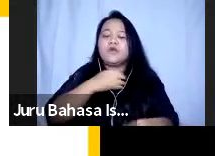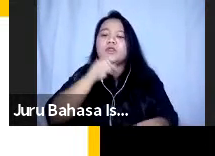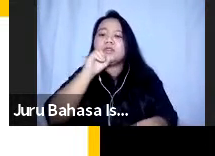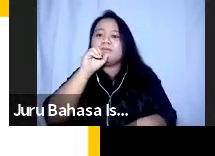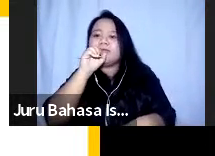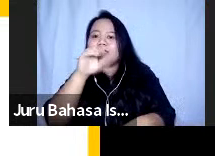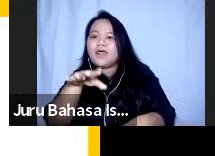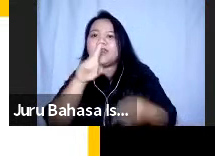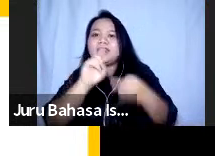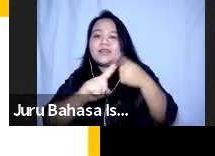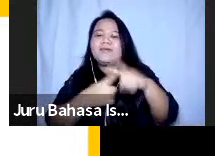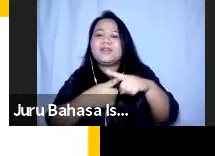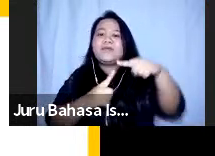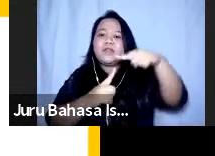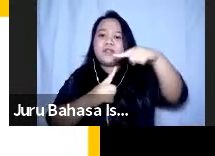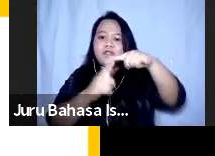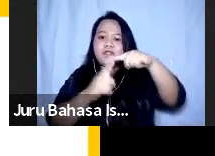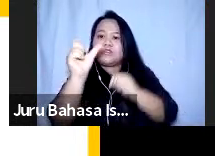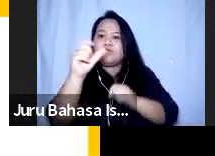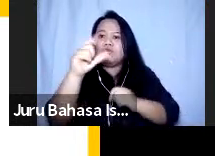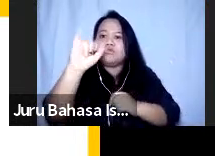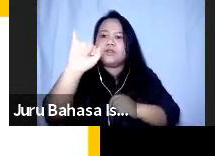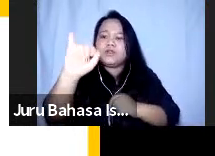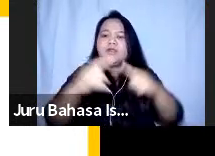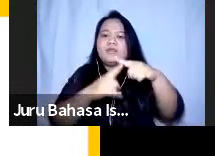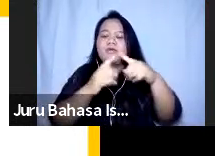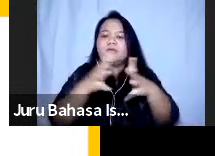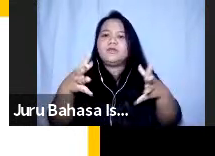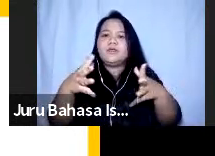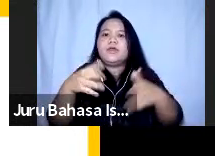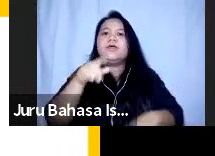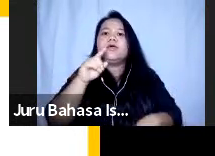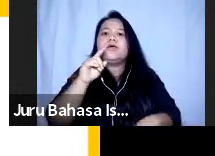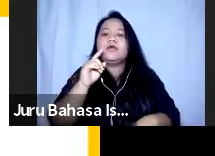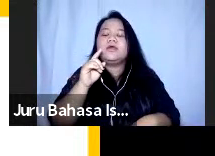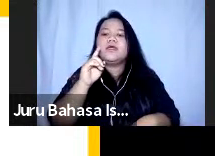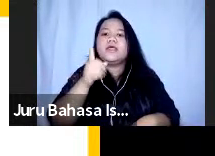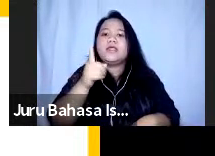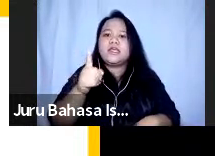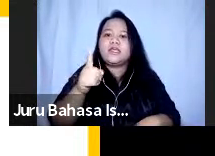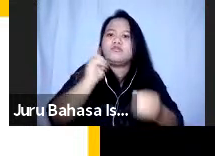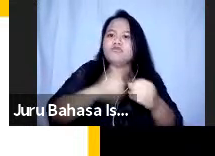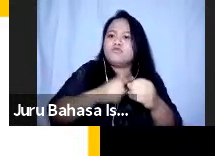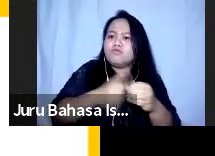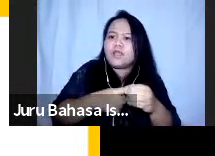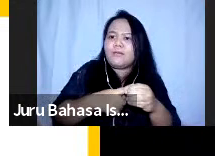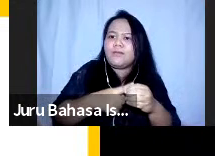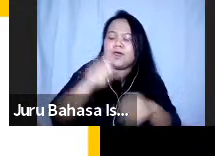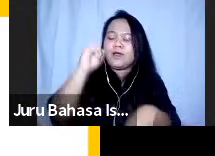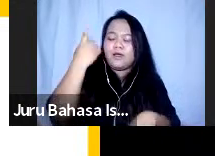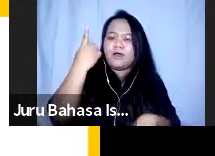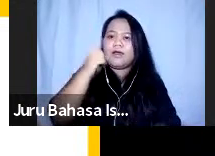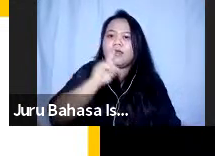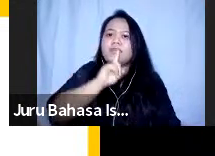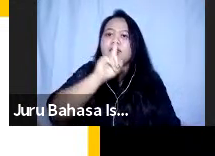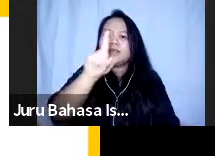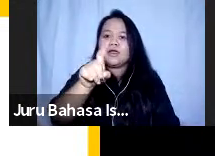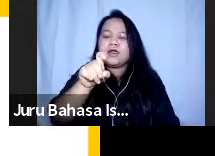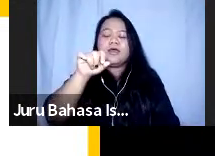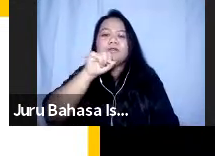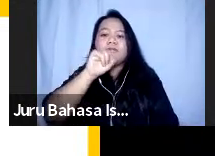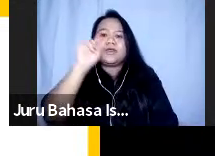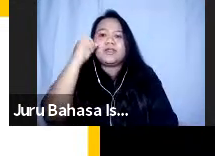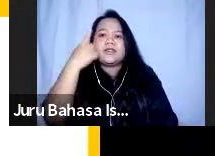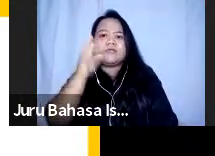dengan teman-teman tuli ya nah disitu hal yang utama pasti kita tanyakan pertama